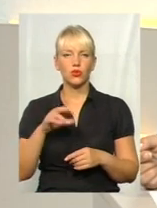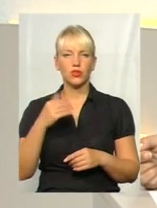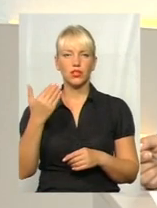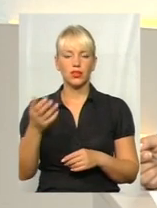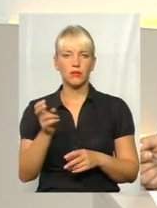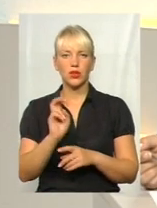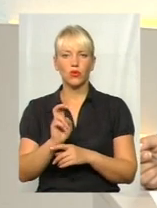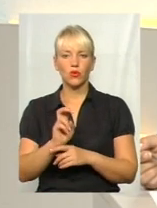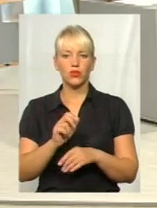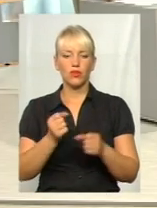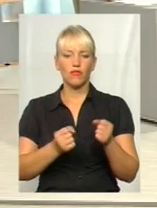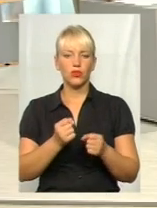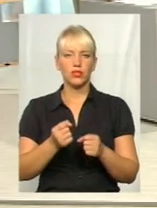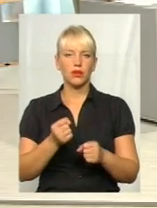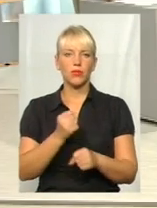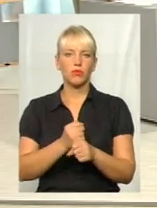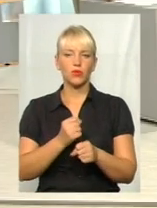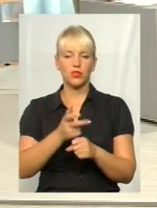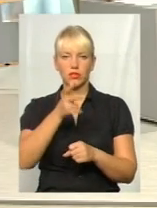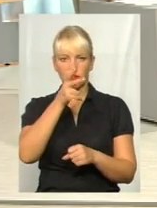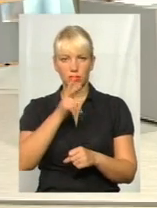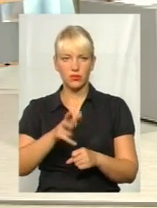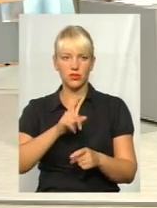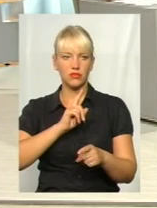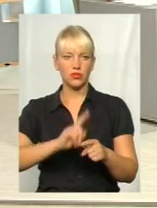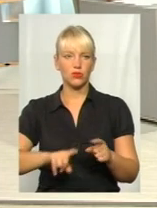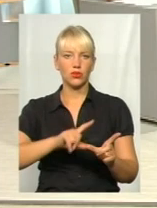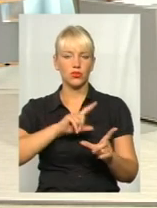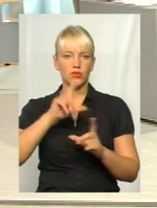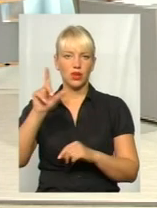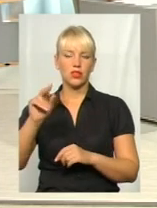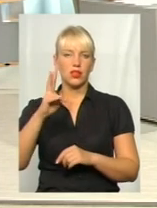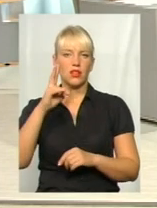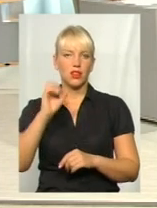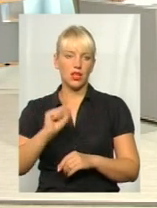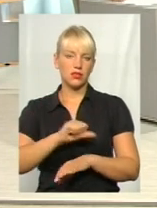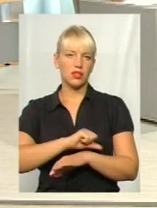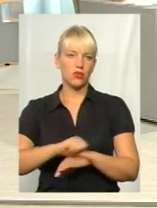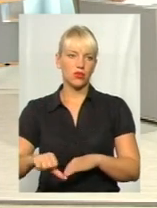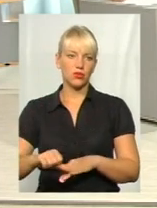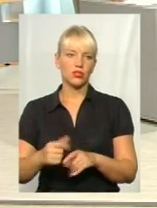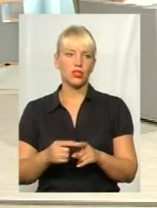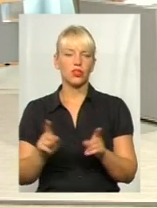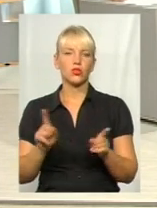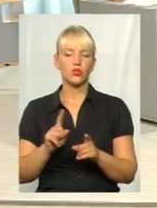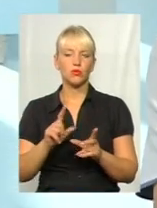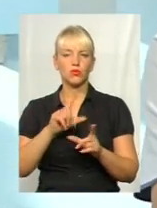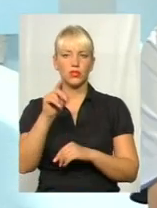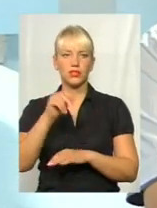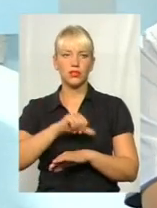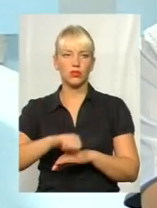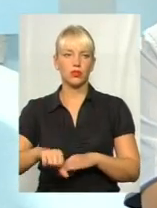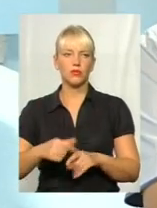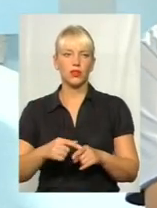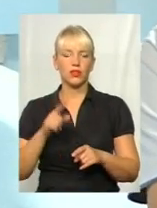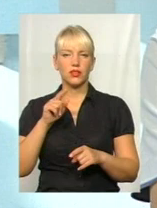водії, попрацював ще три місяці, вони миттєво уїжджають за кордон. Тому що, щоб виїхати за кордон і працевлаштуватися там, їм потрібно три